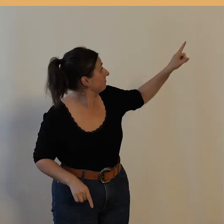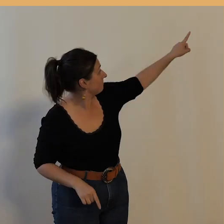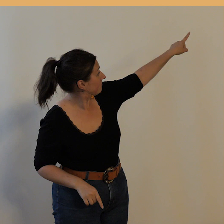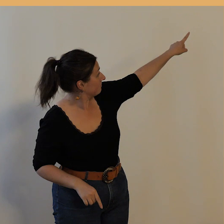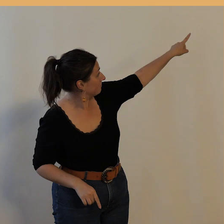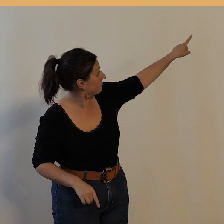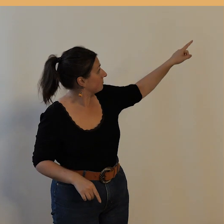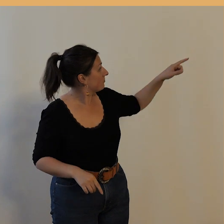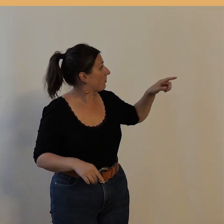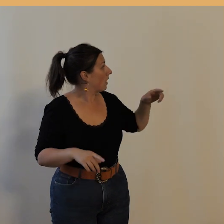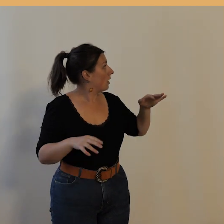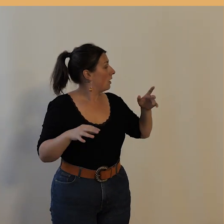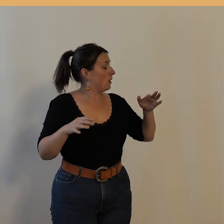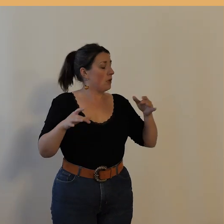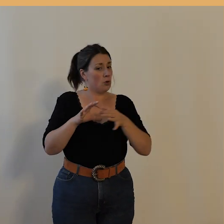fête